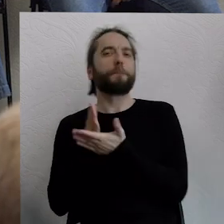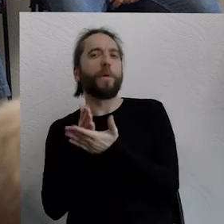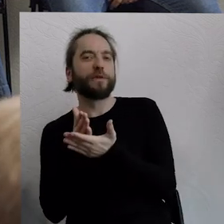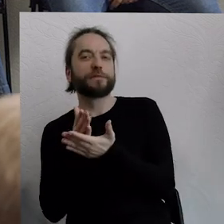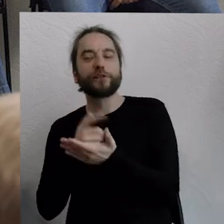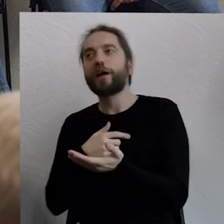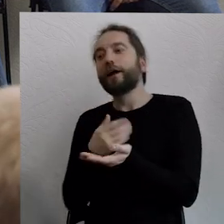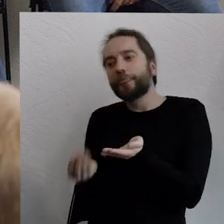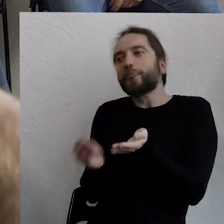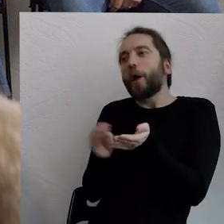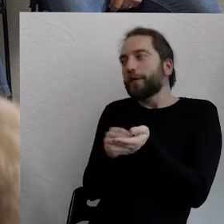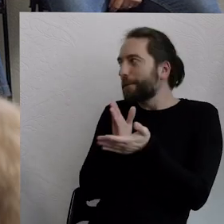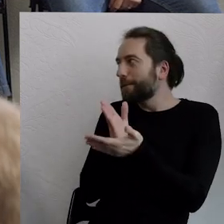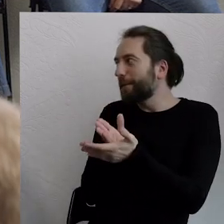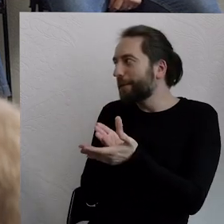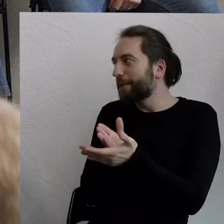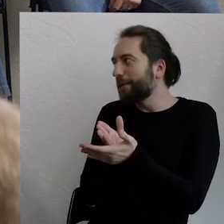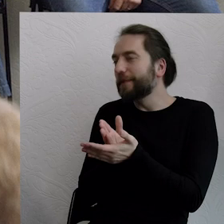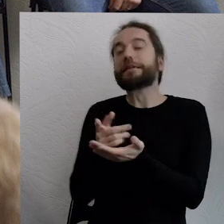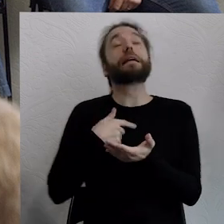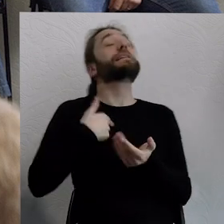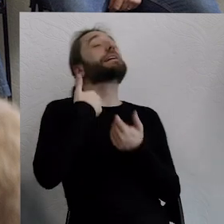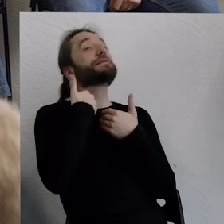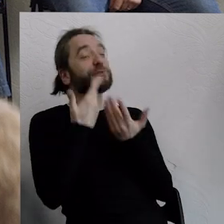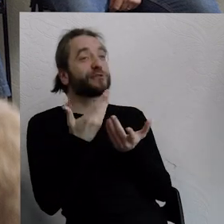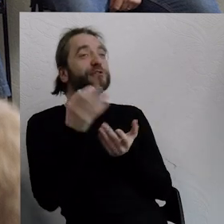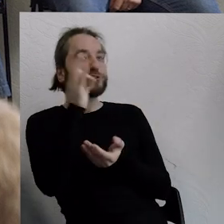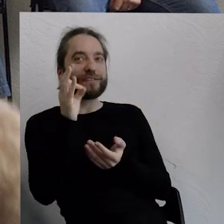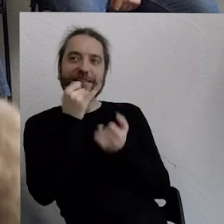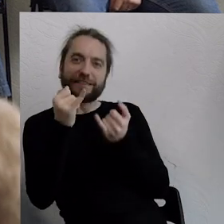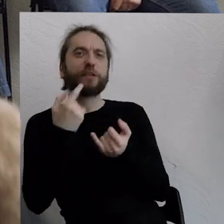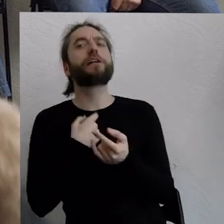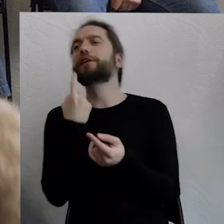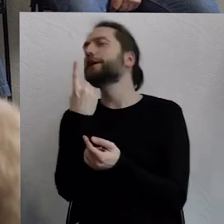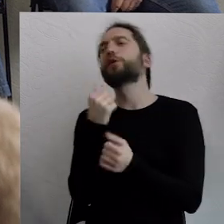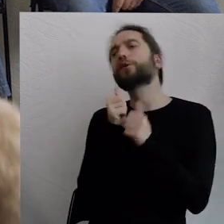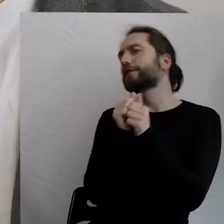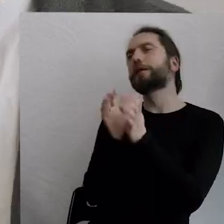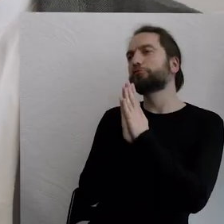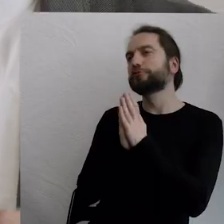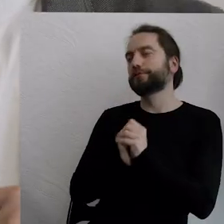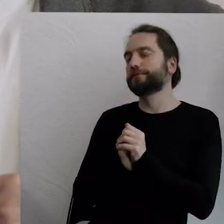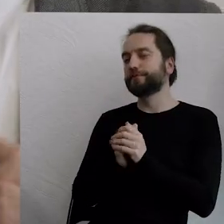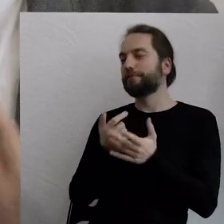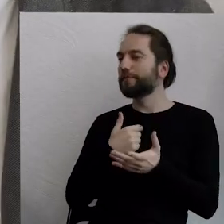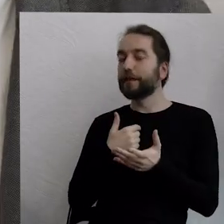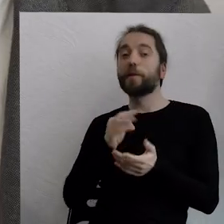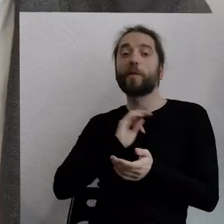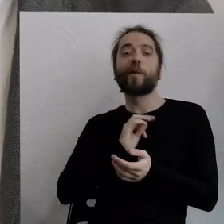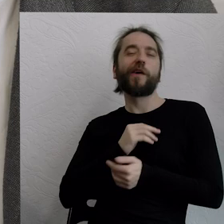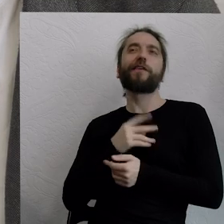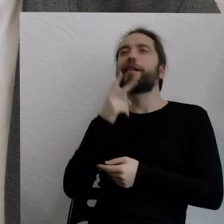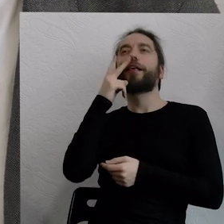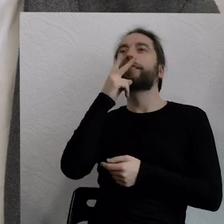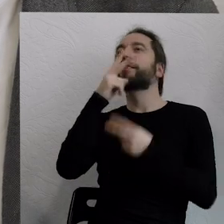dopompować nawet. Ja bym tutaj dał szansę innym osobom. Jednym zdaniem tylko. Chodzi o to, że ta moja wizja